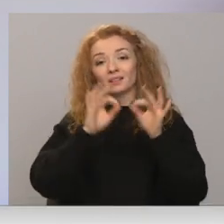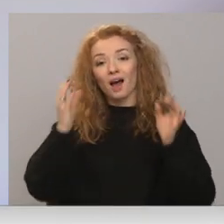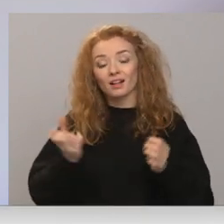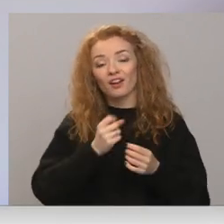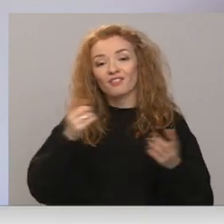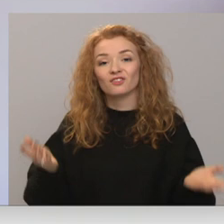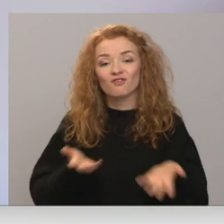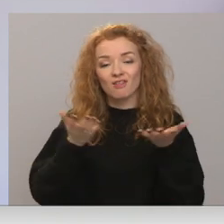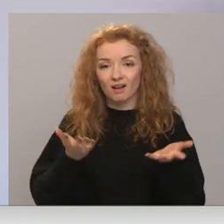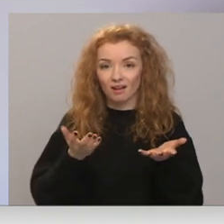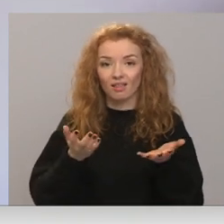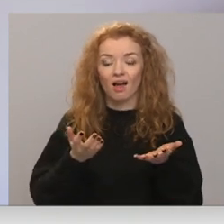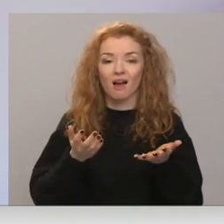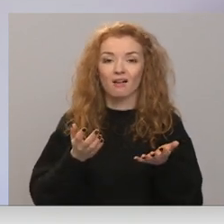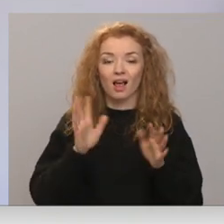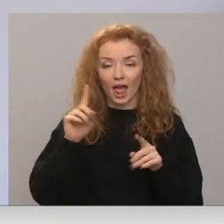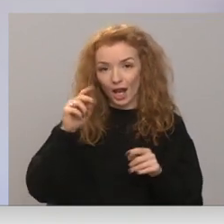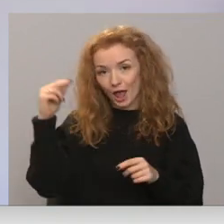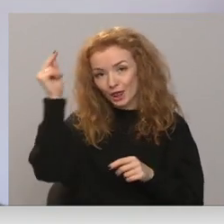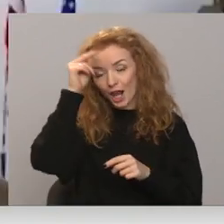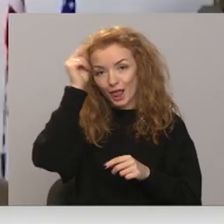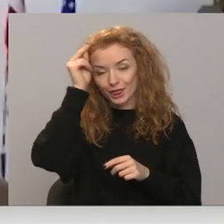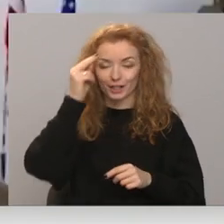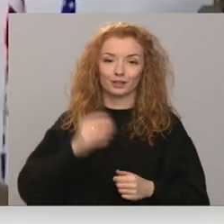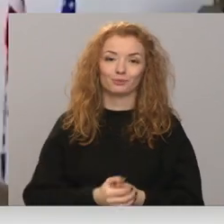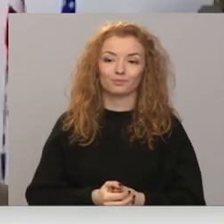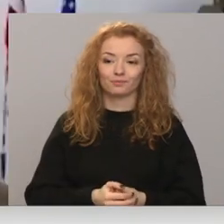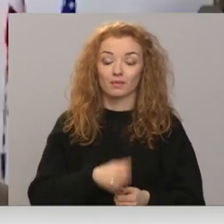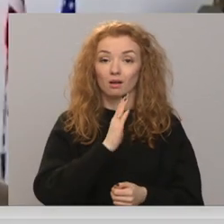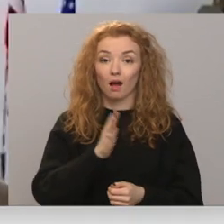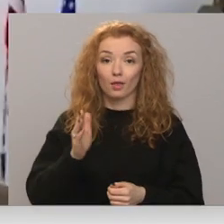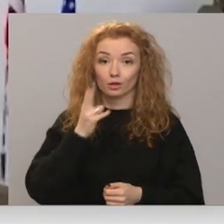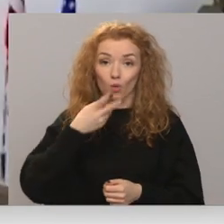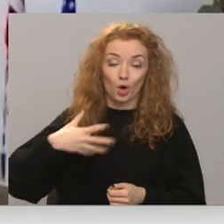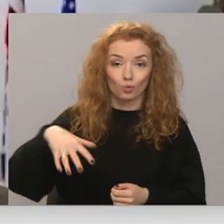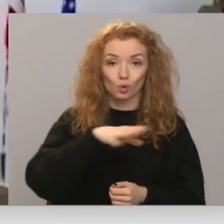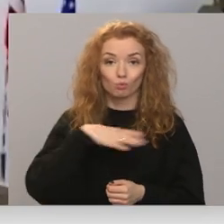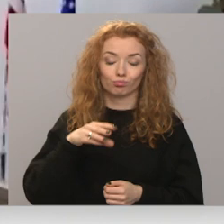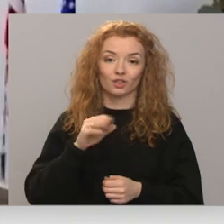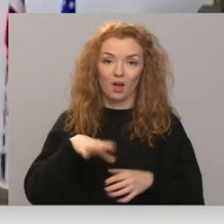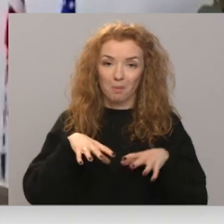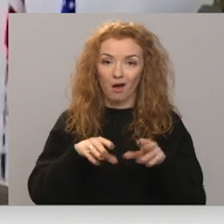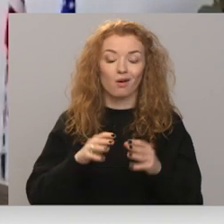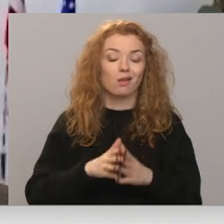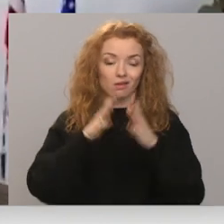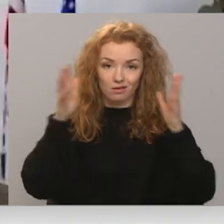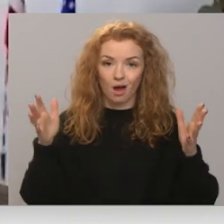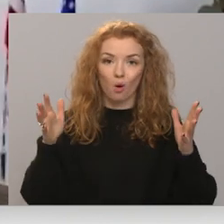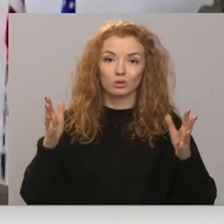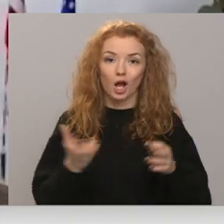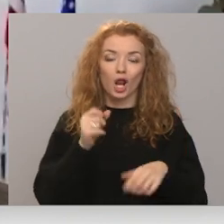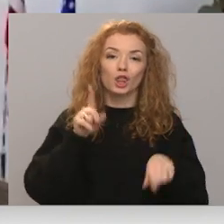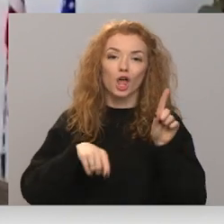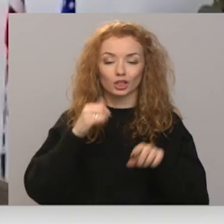sarunāties, ja tāds treniešu laikams būtu. Katrs no mums var izdarīt tik daudz ar dažiem